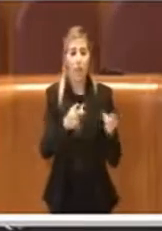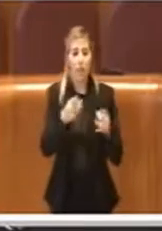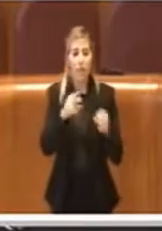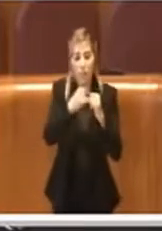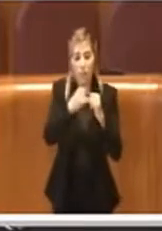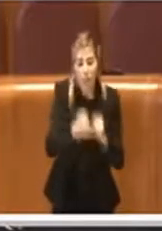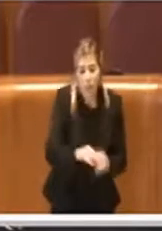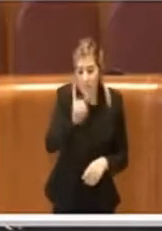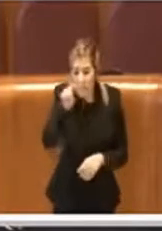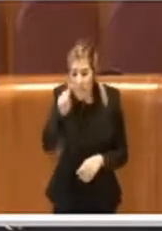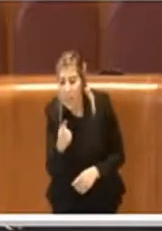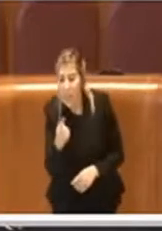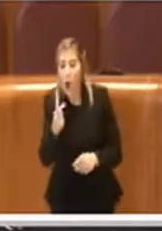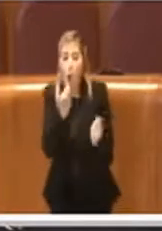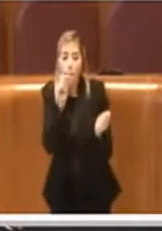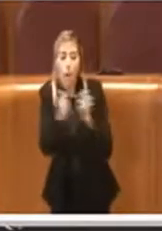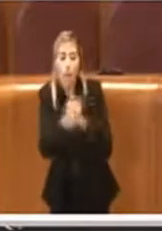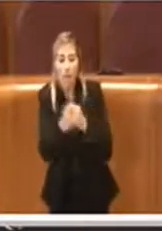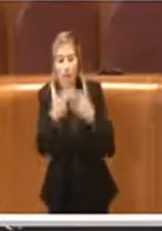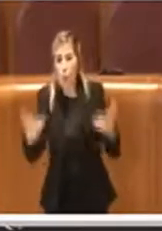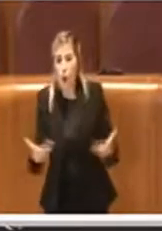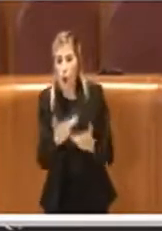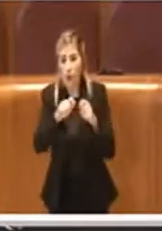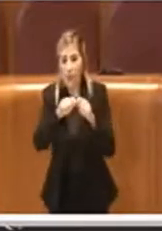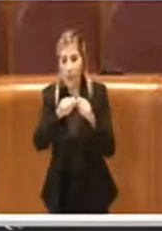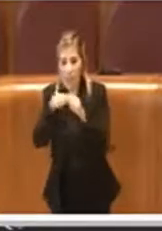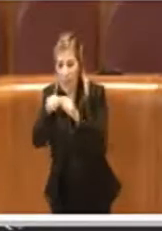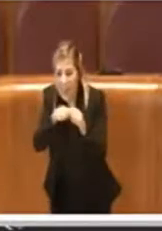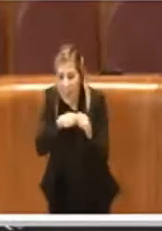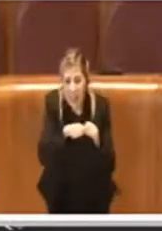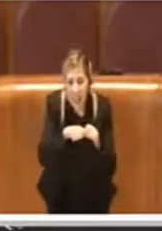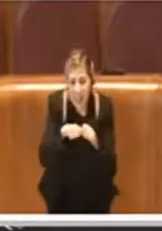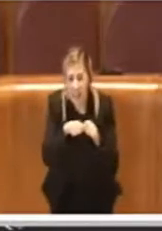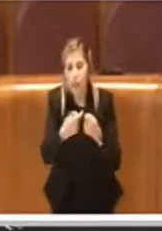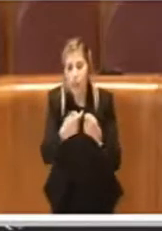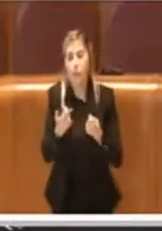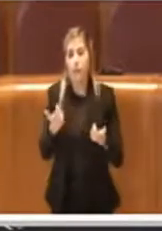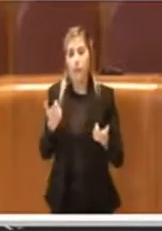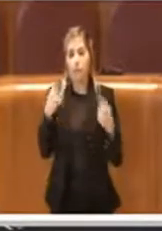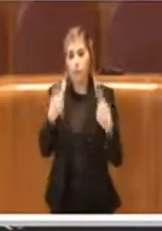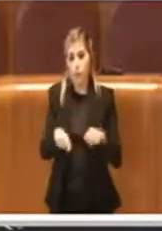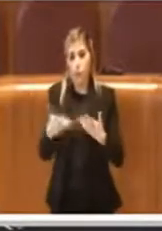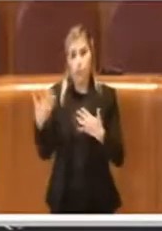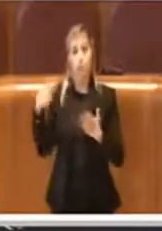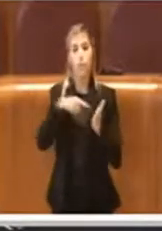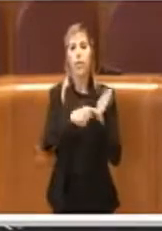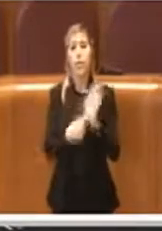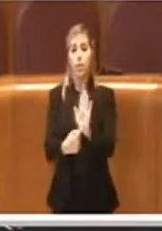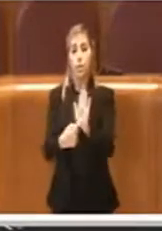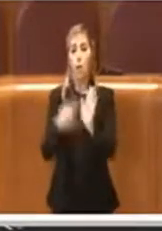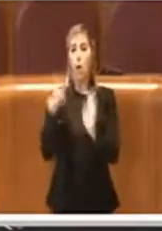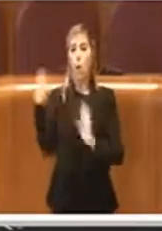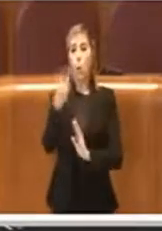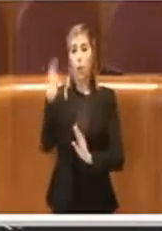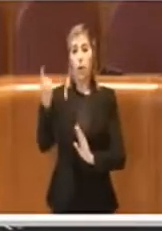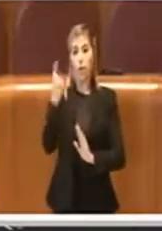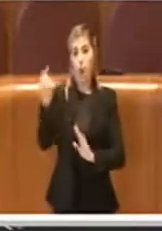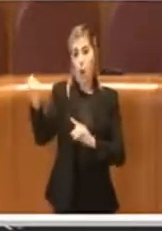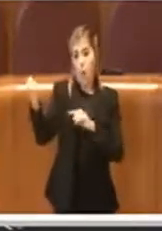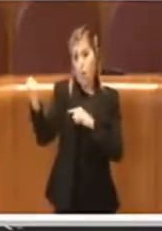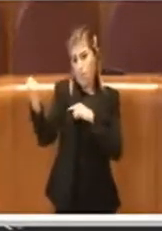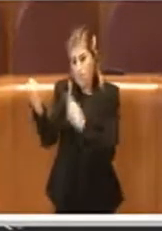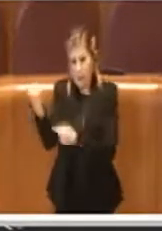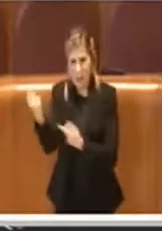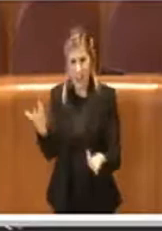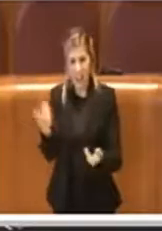nella proposta iniziale o nella modifica per rappresentare forse l'unica forza che rappresenta, cioè alcune associazioni